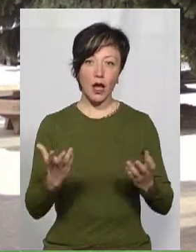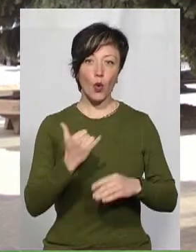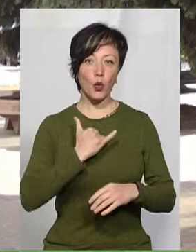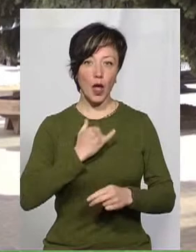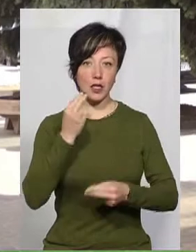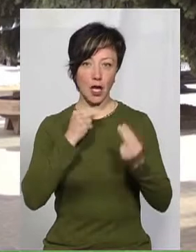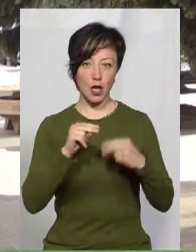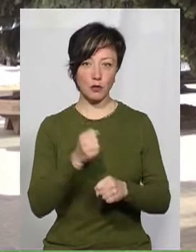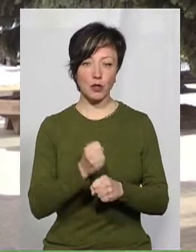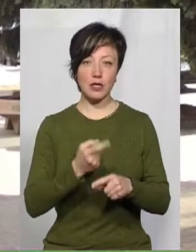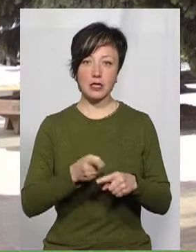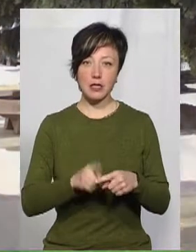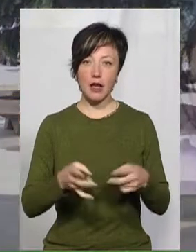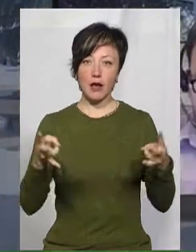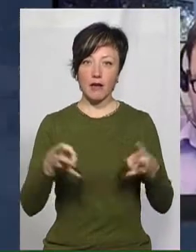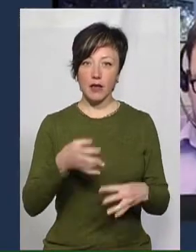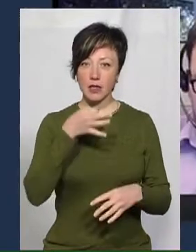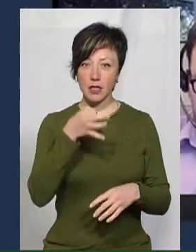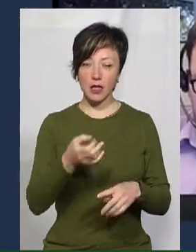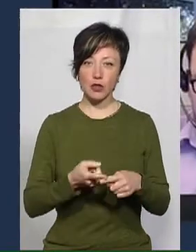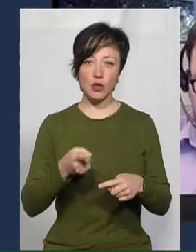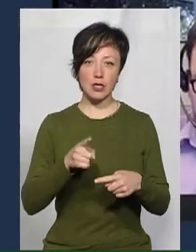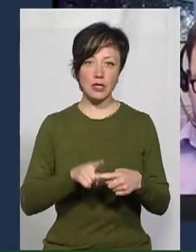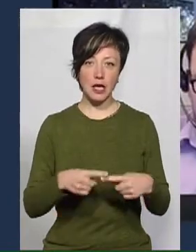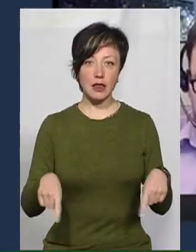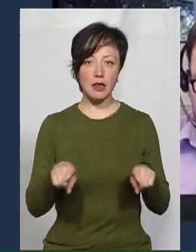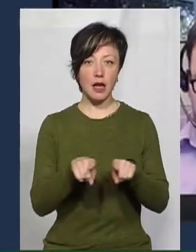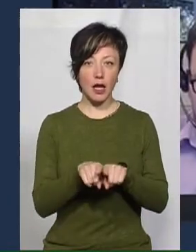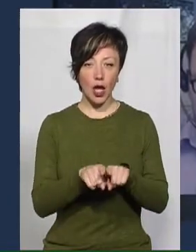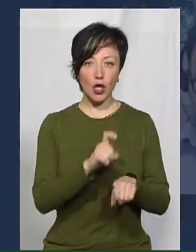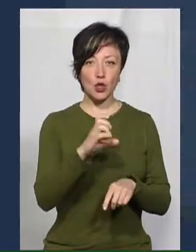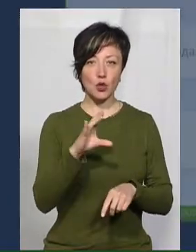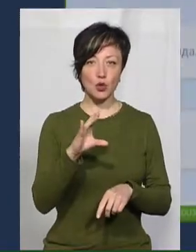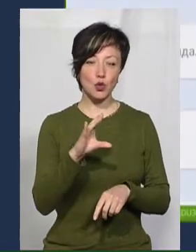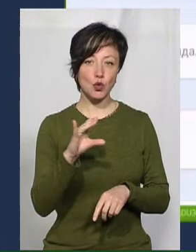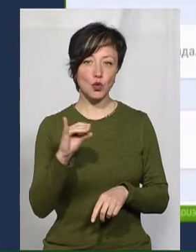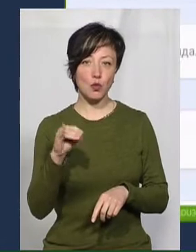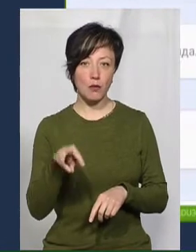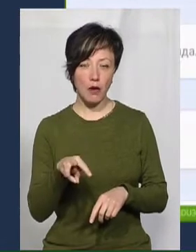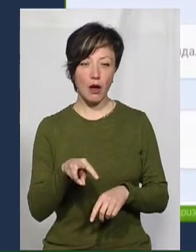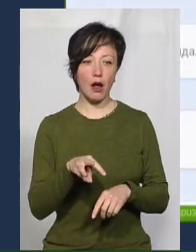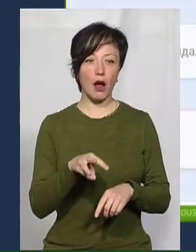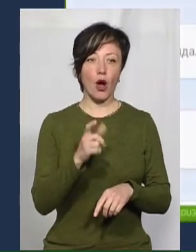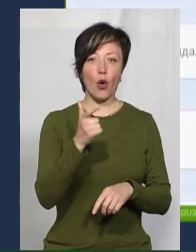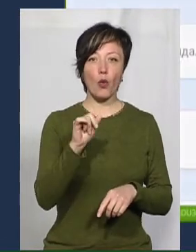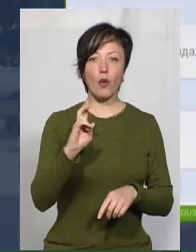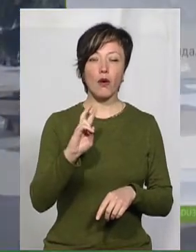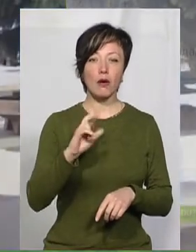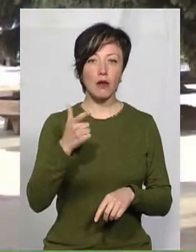нас найкраще працюють, то це варто зазначити, що це такі платформи, як Zoom, як Google Classroom.